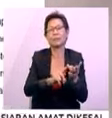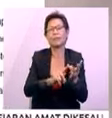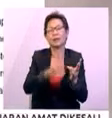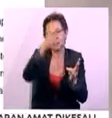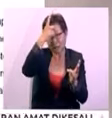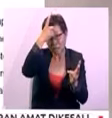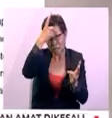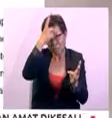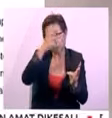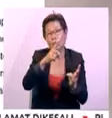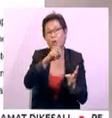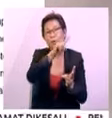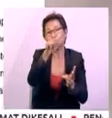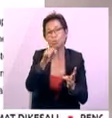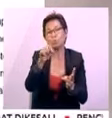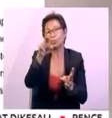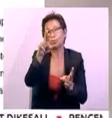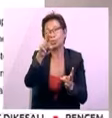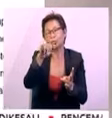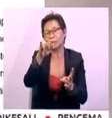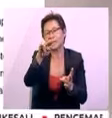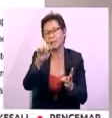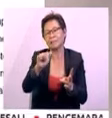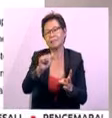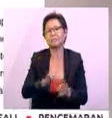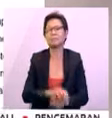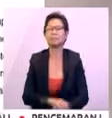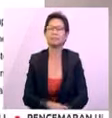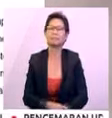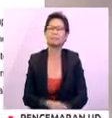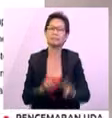dan Datuk Dr. Zurina Hassan. Datuk Dr. Ul